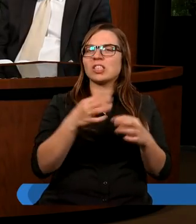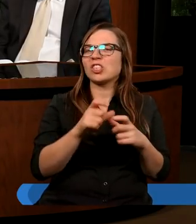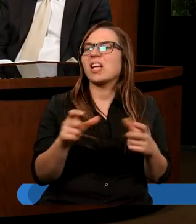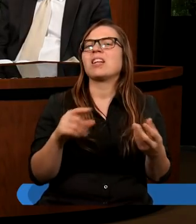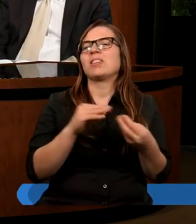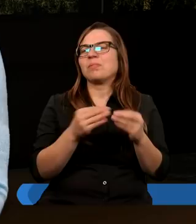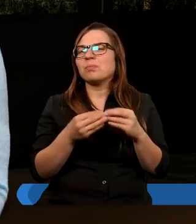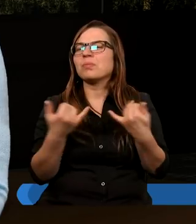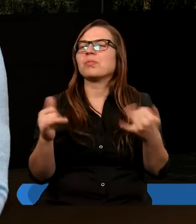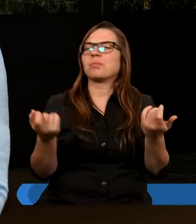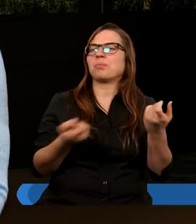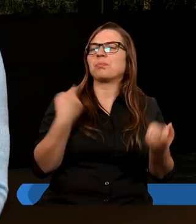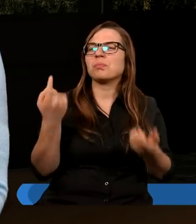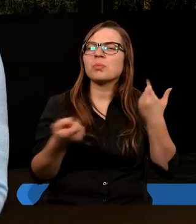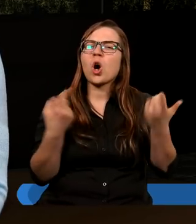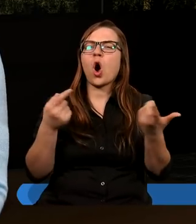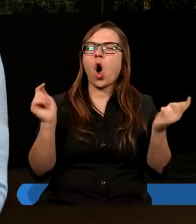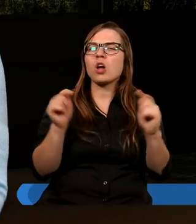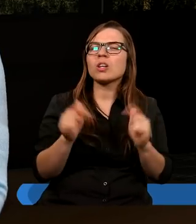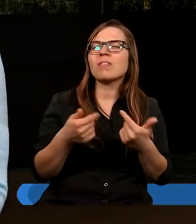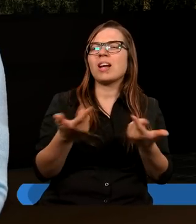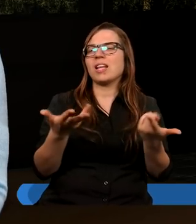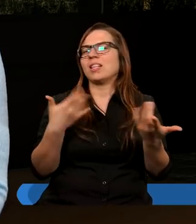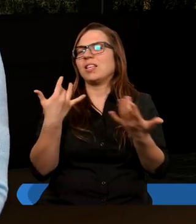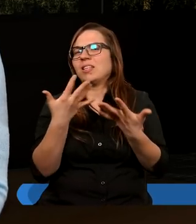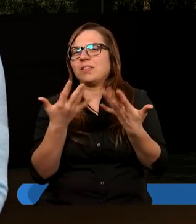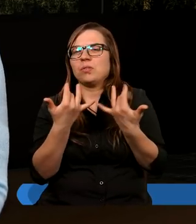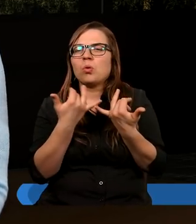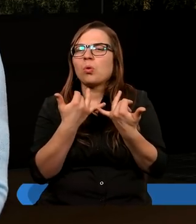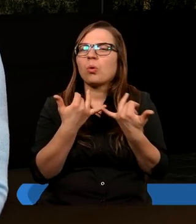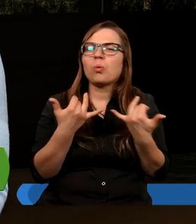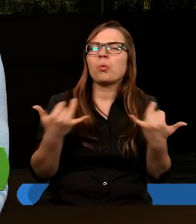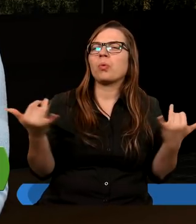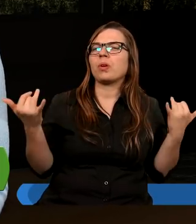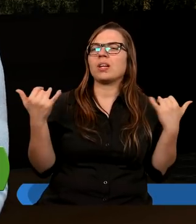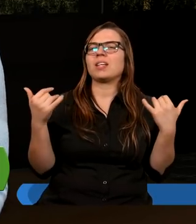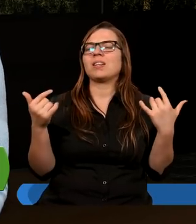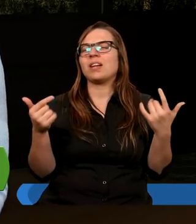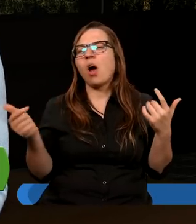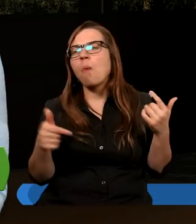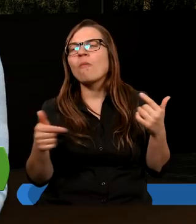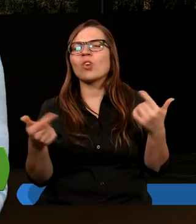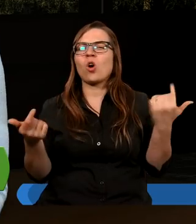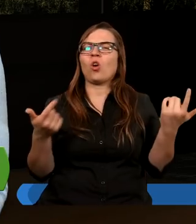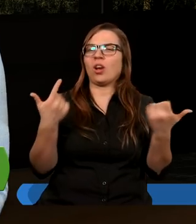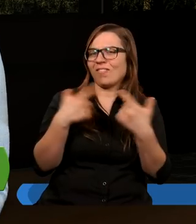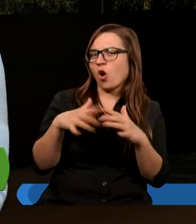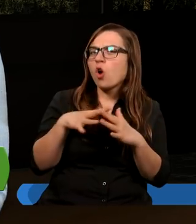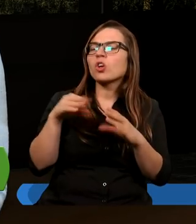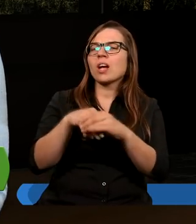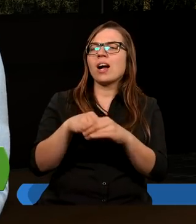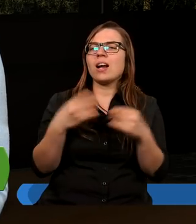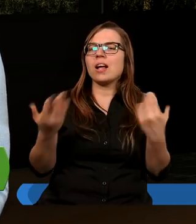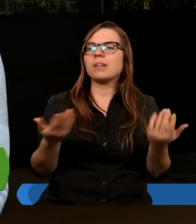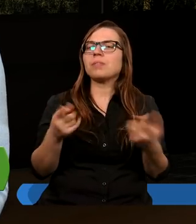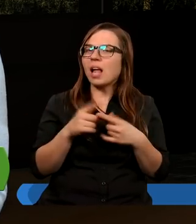prawda? I też pojawiają się różne problemy. Są różne też obowiązki w Kościele. No i